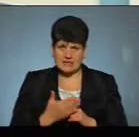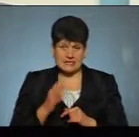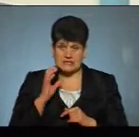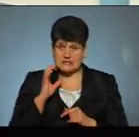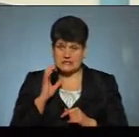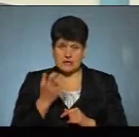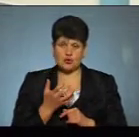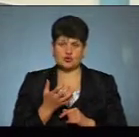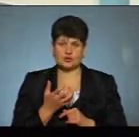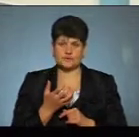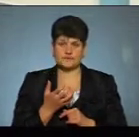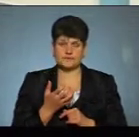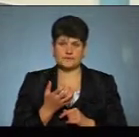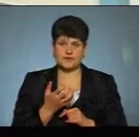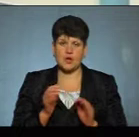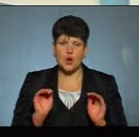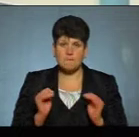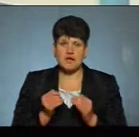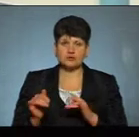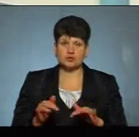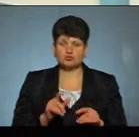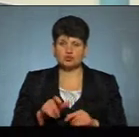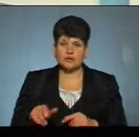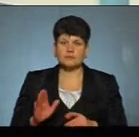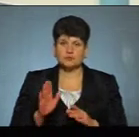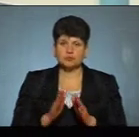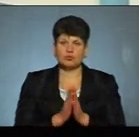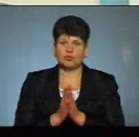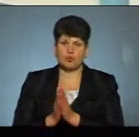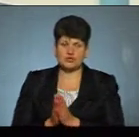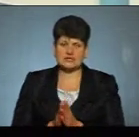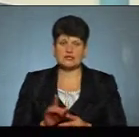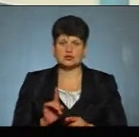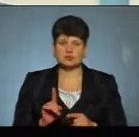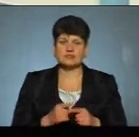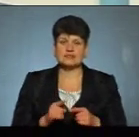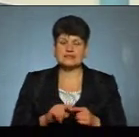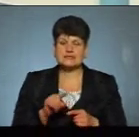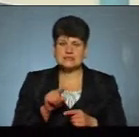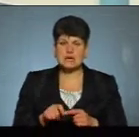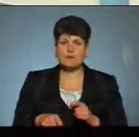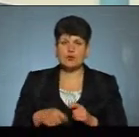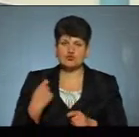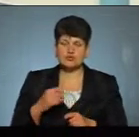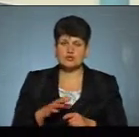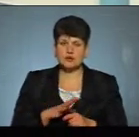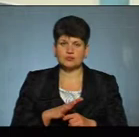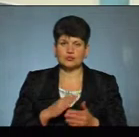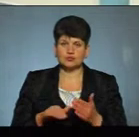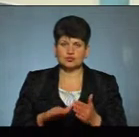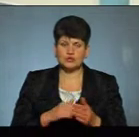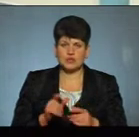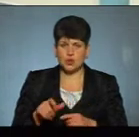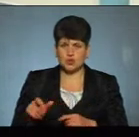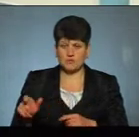обмежують рух людей, ми будемо просити, щоб ці порушення були анульовані або усунені людьми.